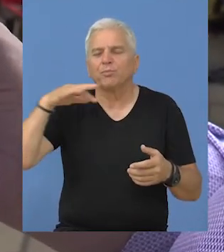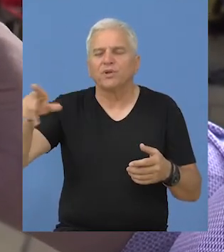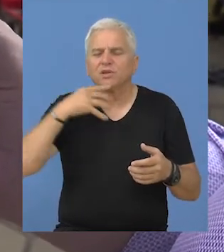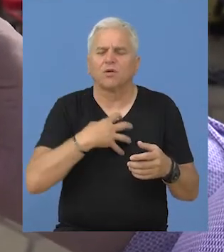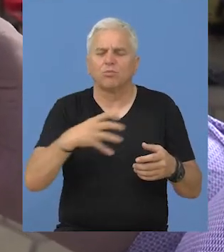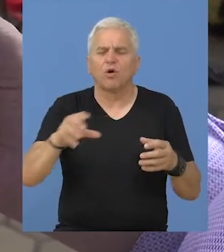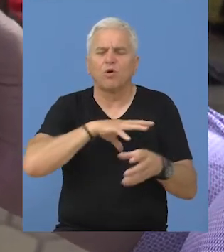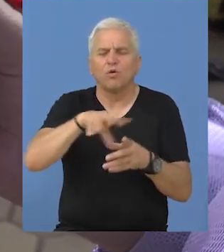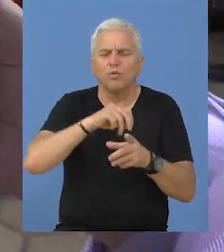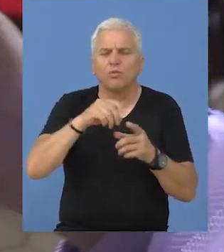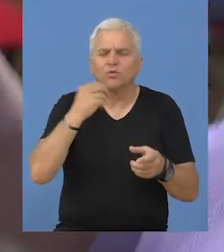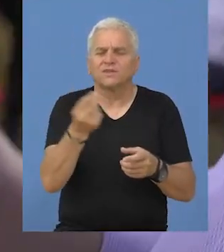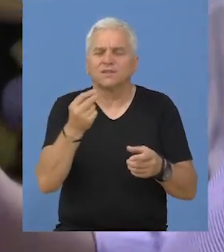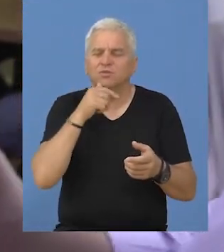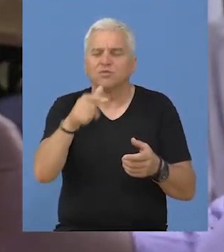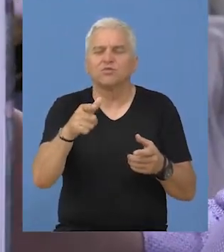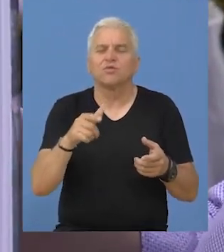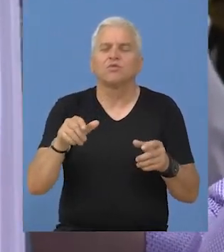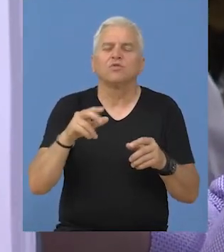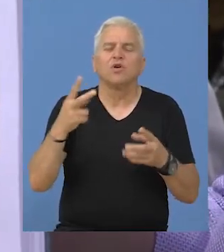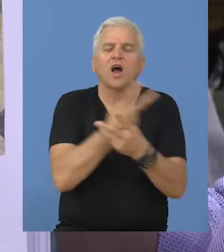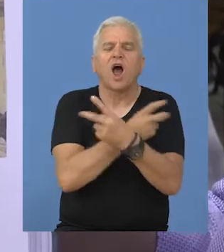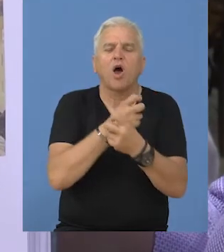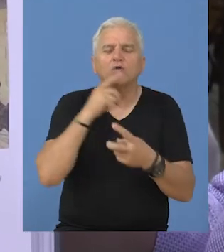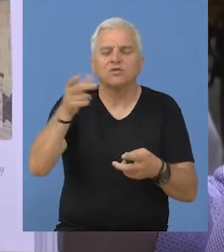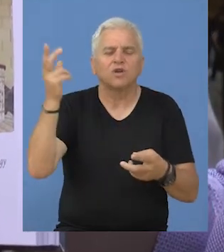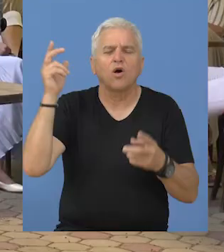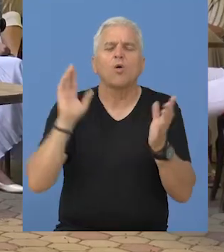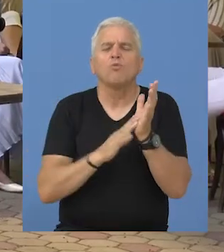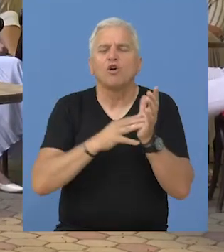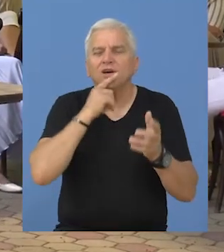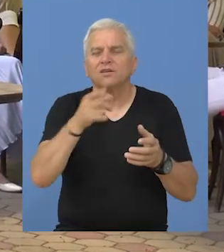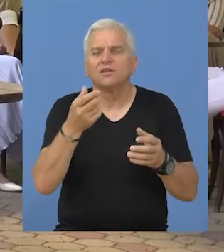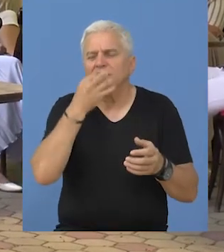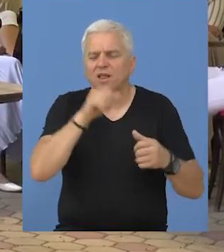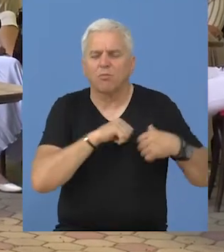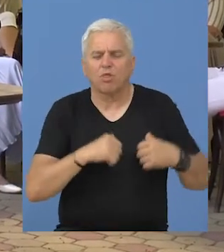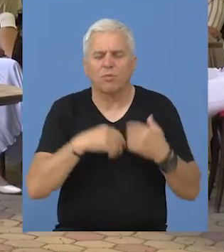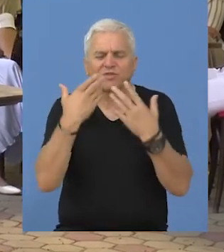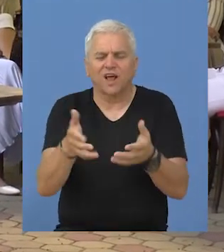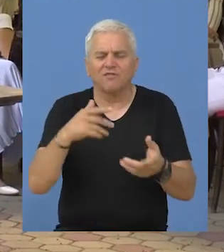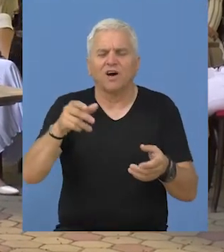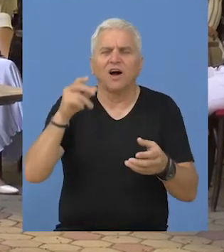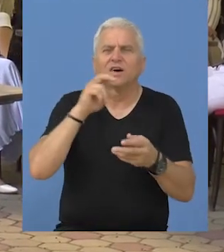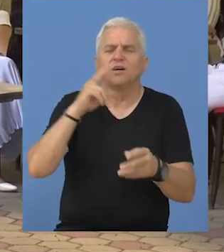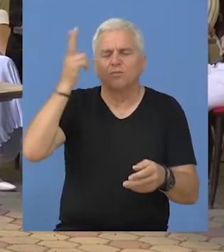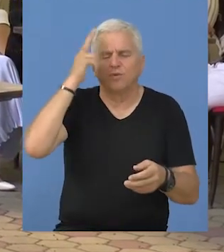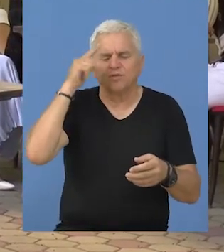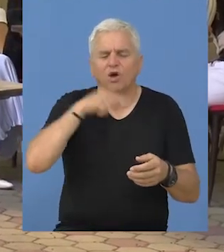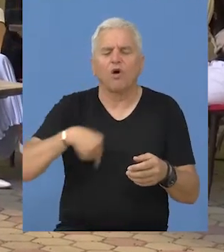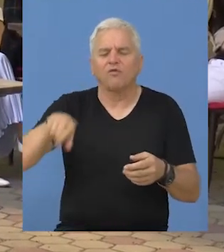Dunđerskima, najbogatijoj i najmoćnijoj srpskoj porodici u Austro-Ugrskoj monarhiji, najvećim dobrotvorima i